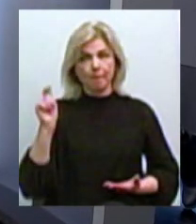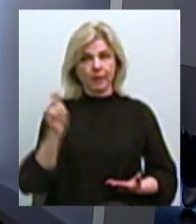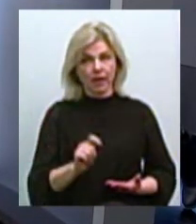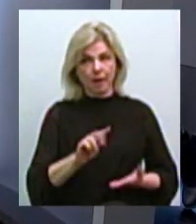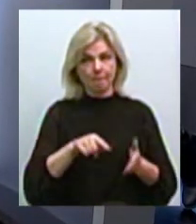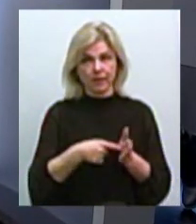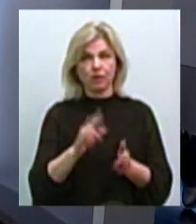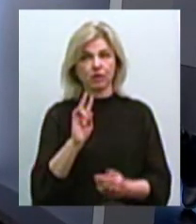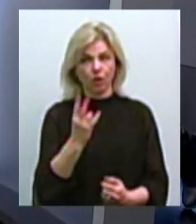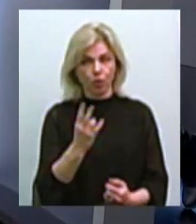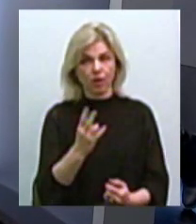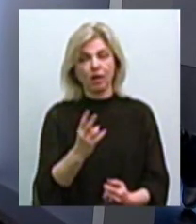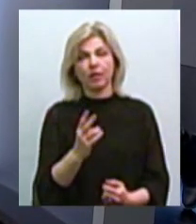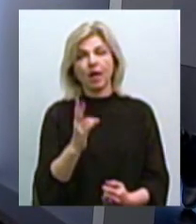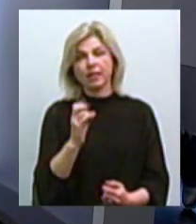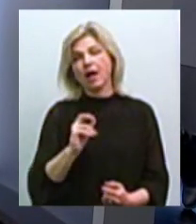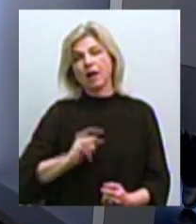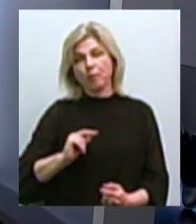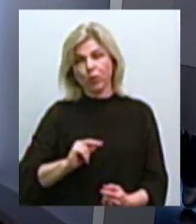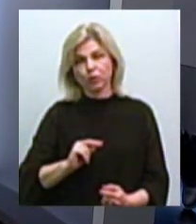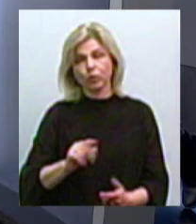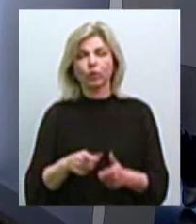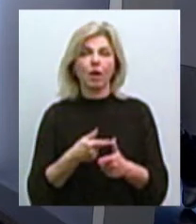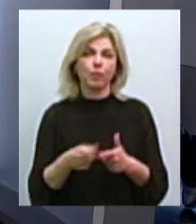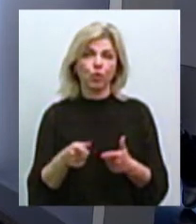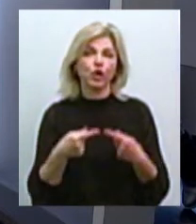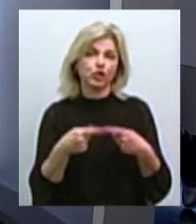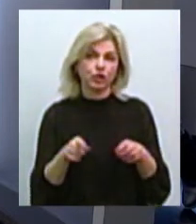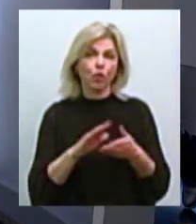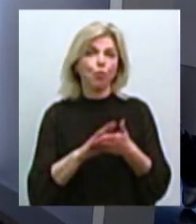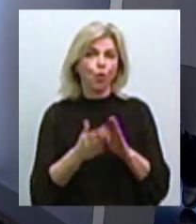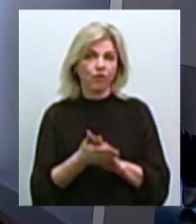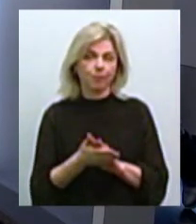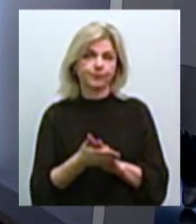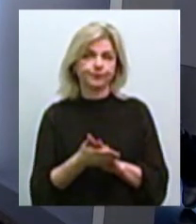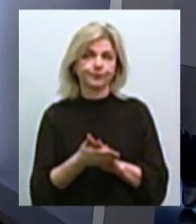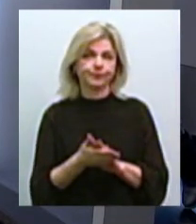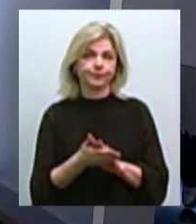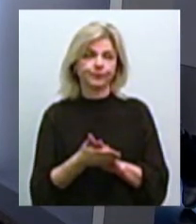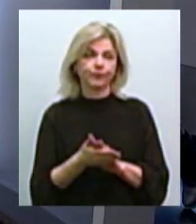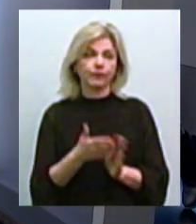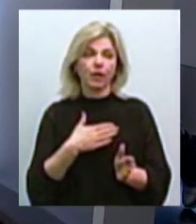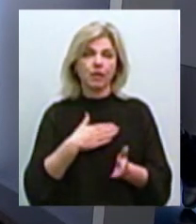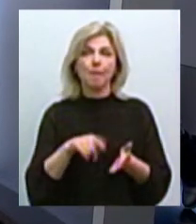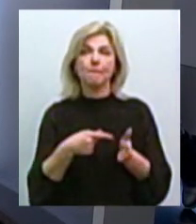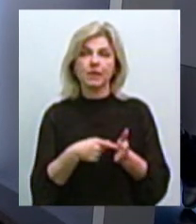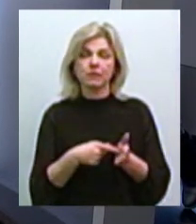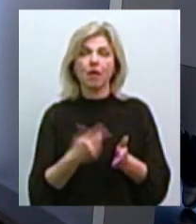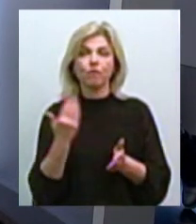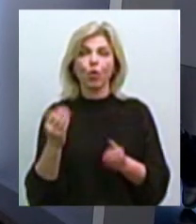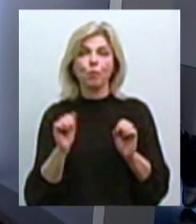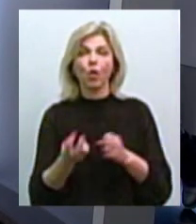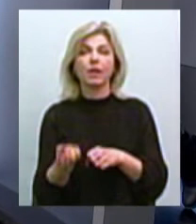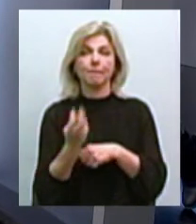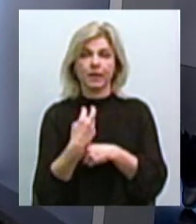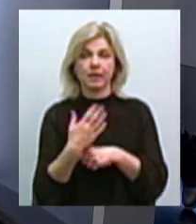навіть, да, на якусь роботу, чи по іншим умовам в нашому місті, казалось, вона могла прийти в наш